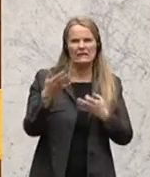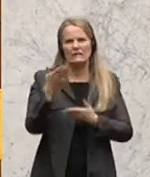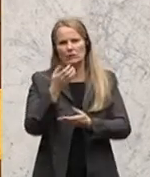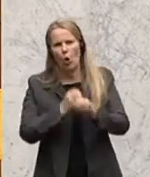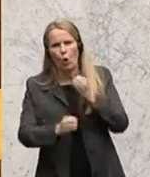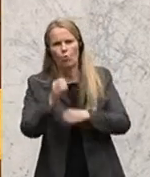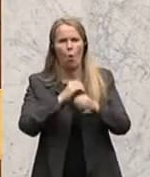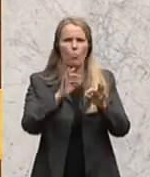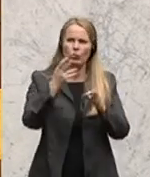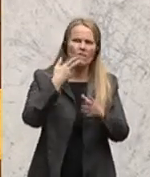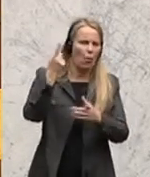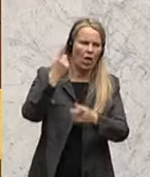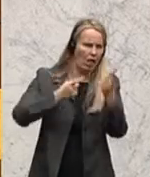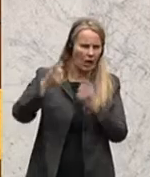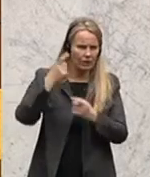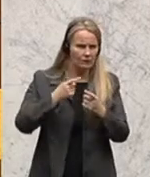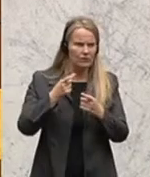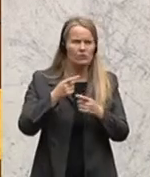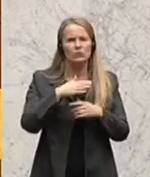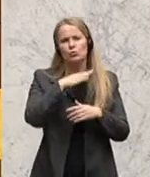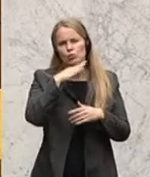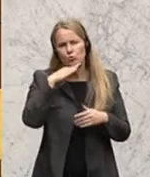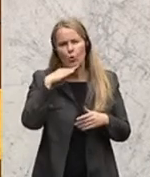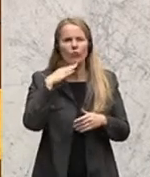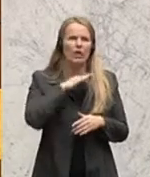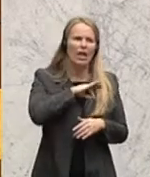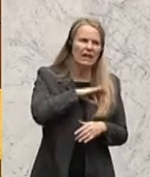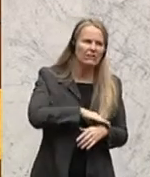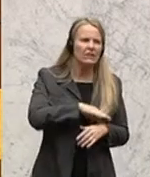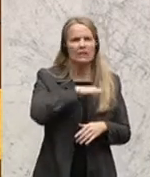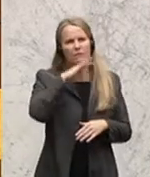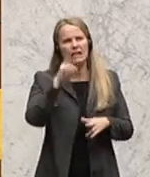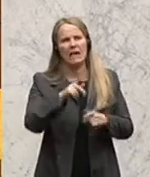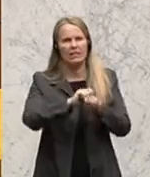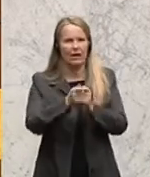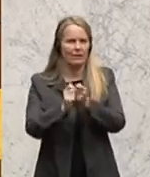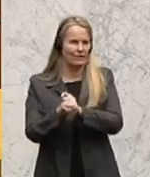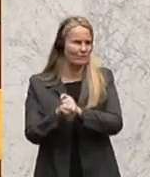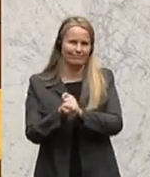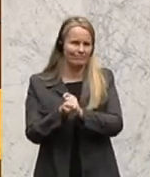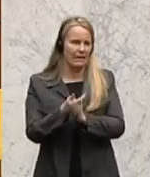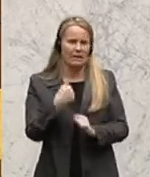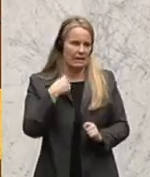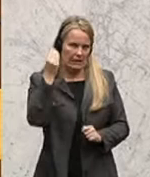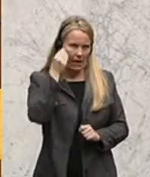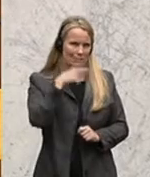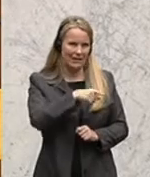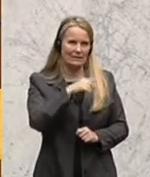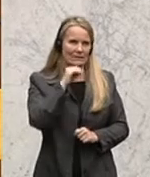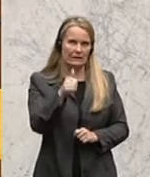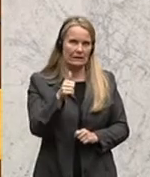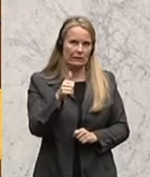wie sie heißen, und sagen, damit ist so viel zu gewinnen und zu machen, dann, glaube ich, ist das nicht der Weisheit